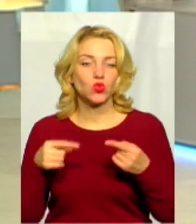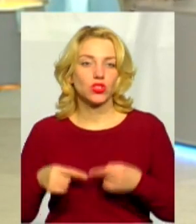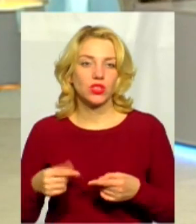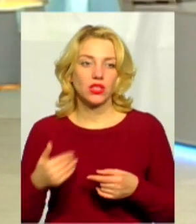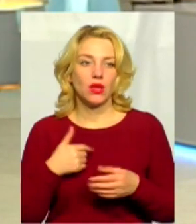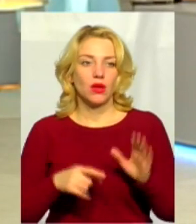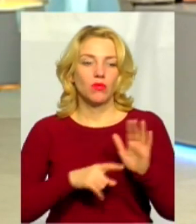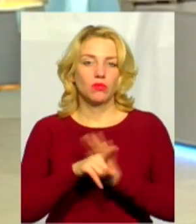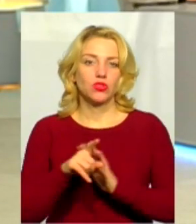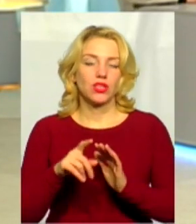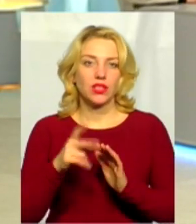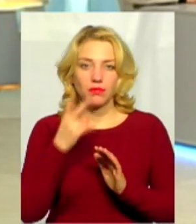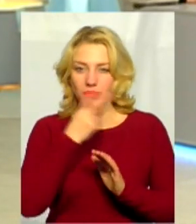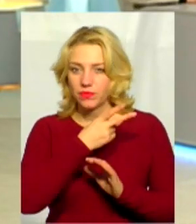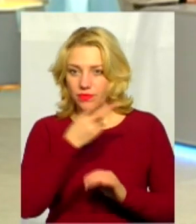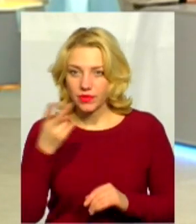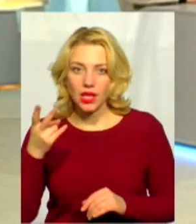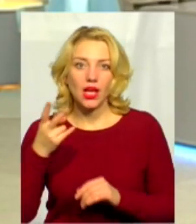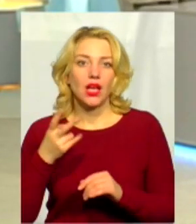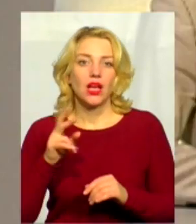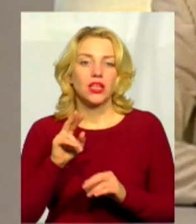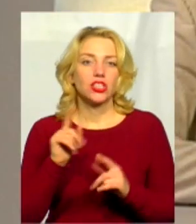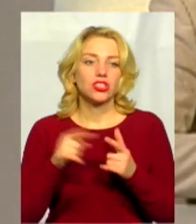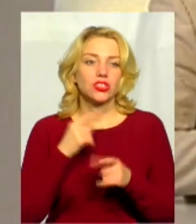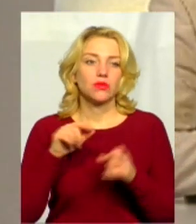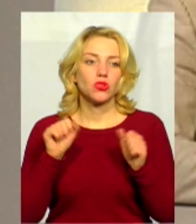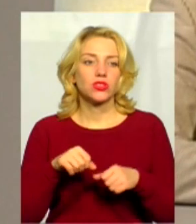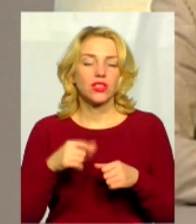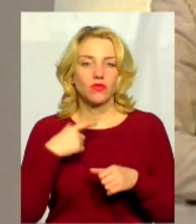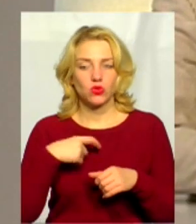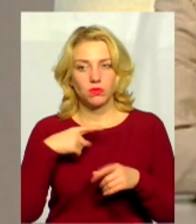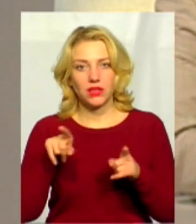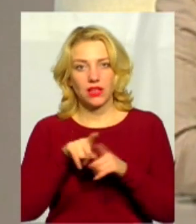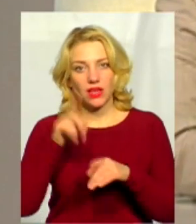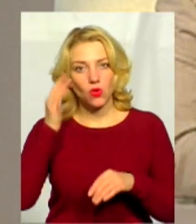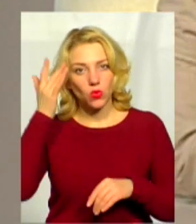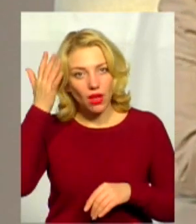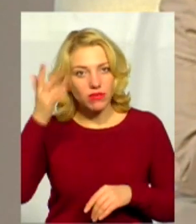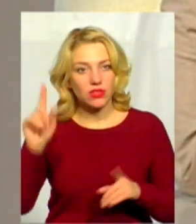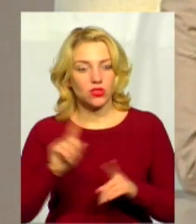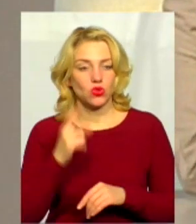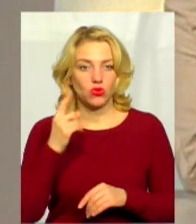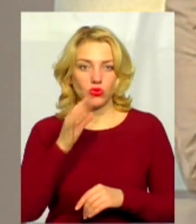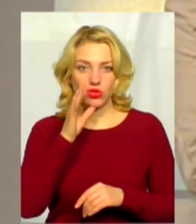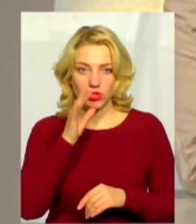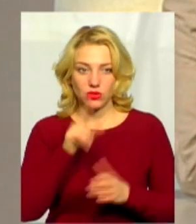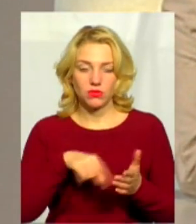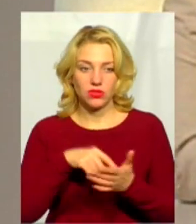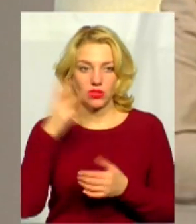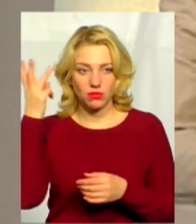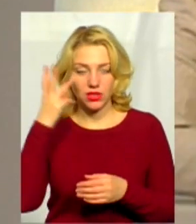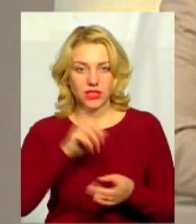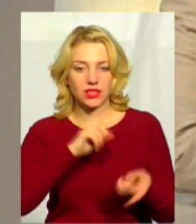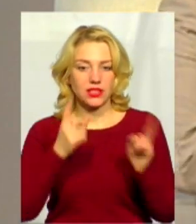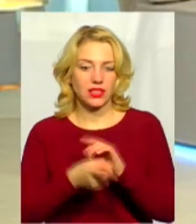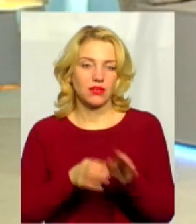малювати таку футуристичну картину. Скажіть, будь ласка, чи можливо таке собі уявити, що одного часу місто Хмельницький стане